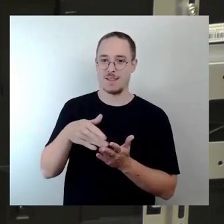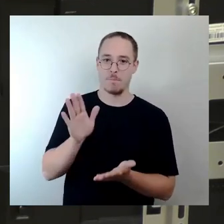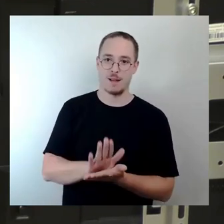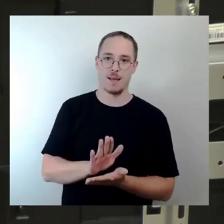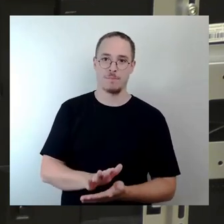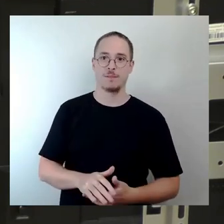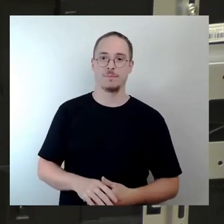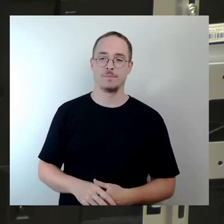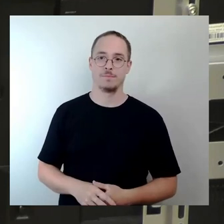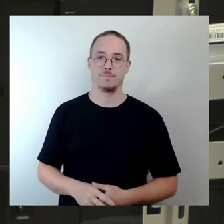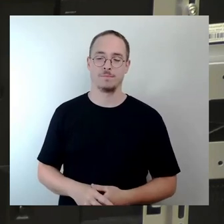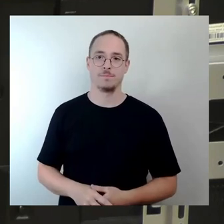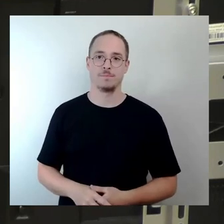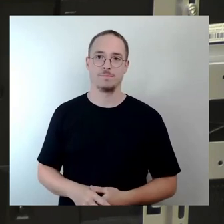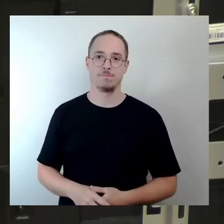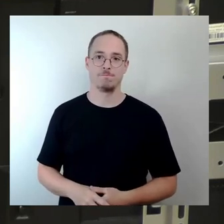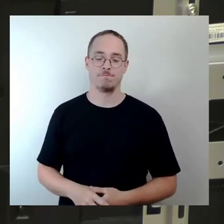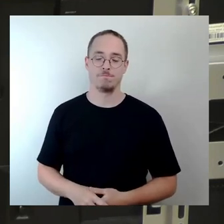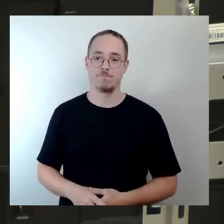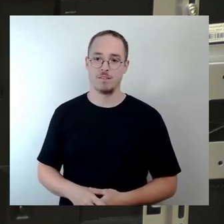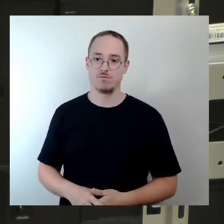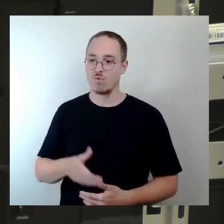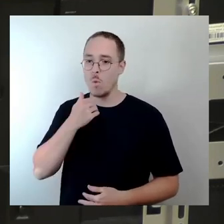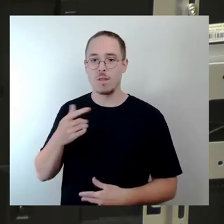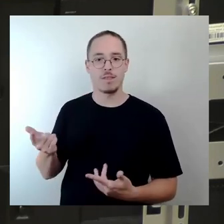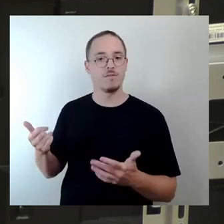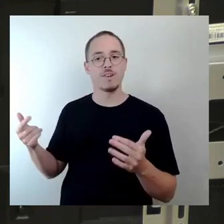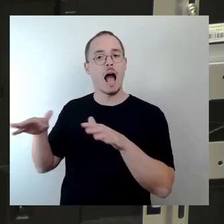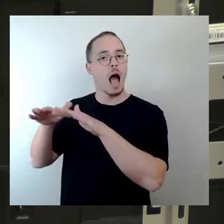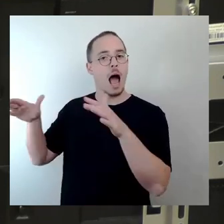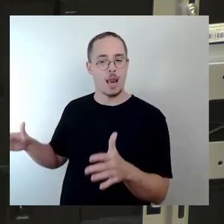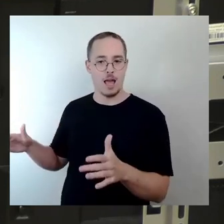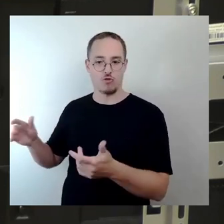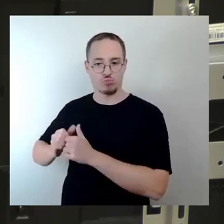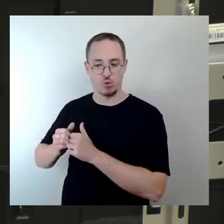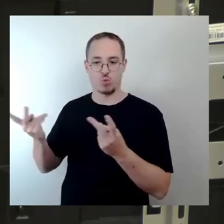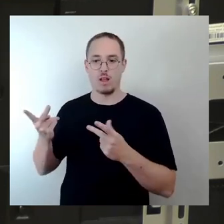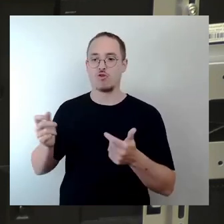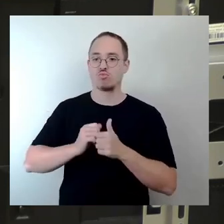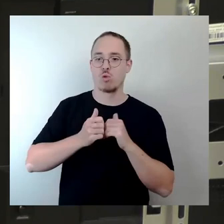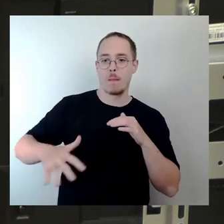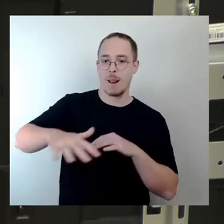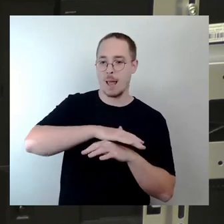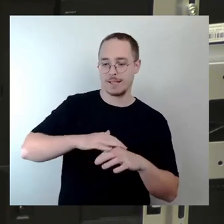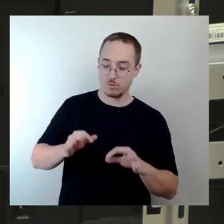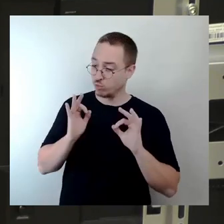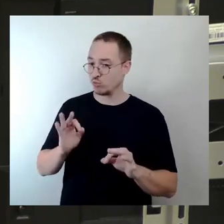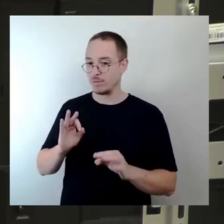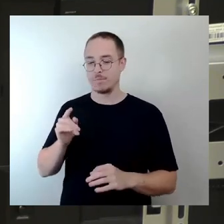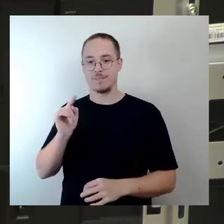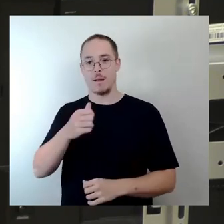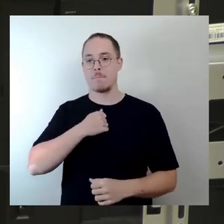Ergänzung zum Sport in der Halle oder auf dem Sportplatz. Das Baden steht auf dem anderen Blatt,